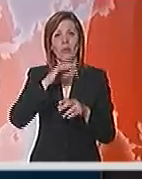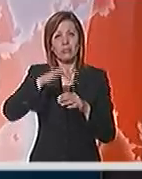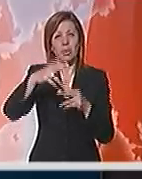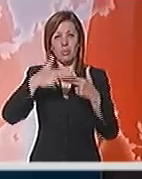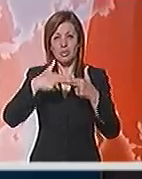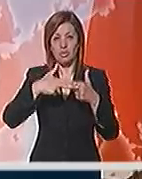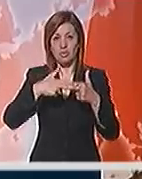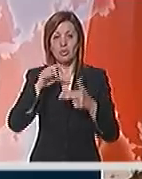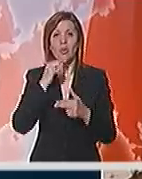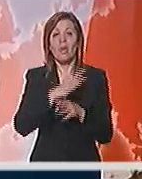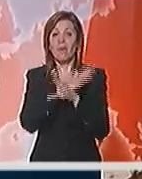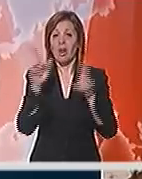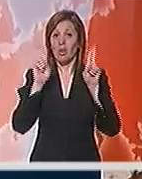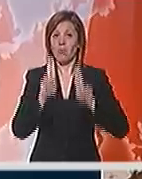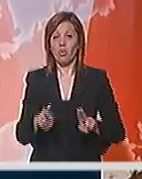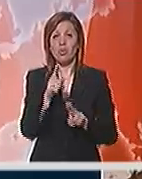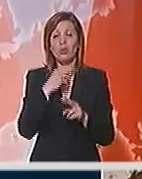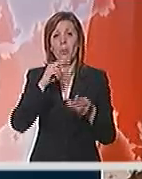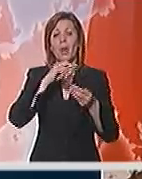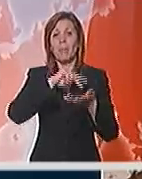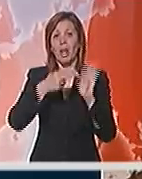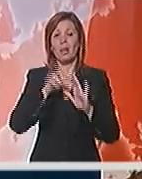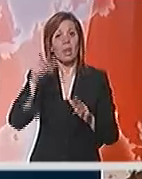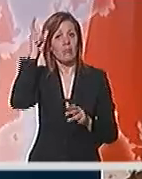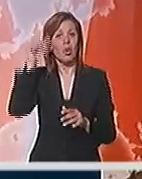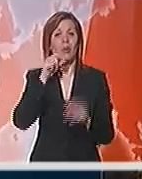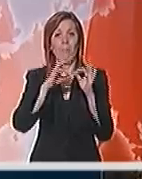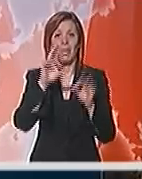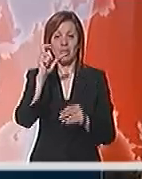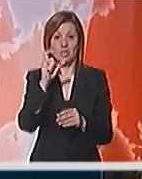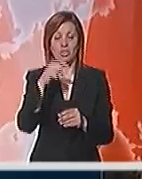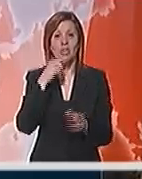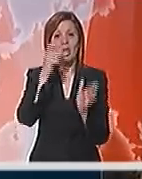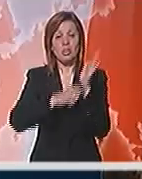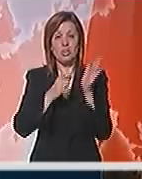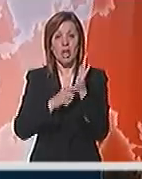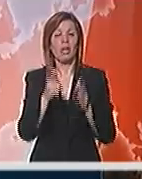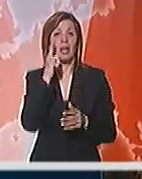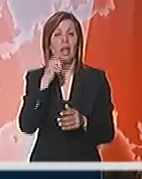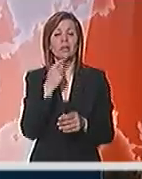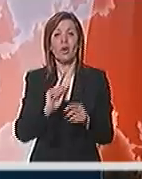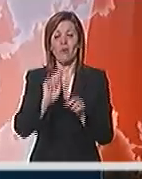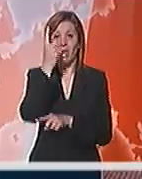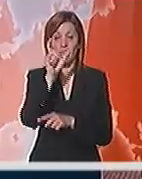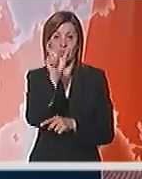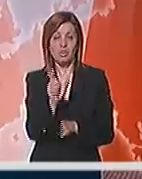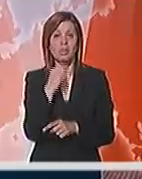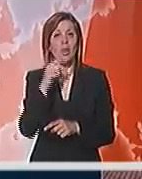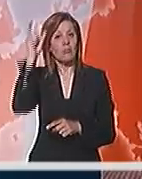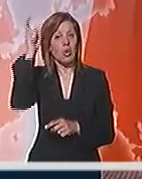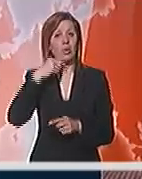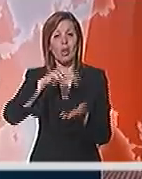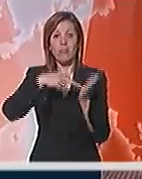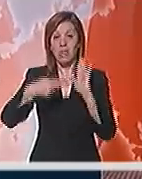i dodao da velike mogućnosti na tom planu imaju Beograd i Beč. Član gradskog veća Beograda Željko Žegović je govorio o